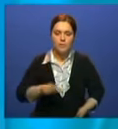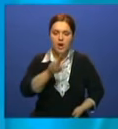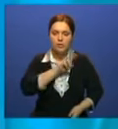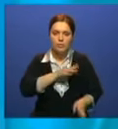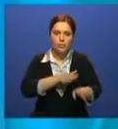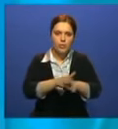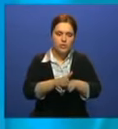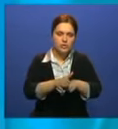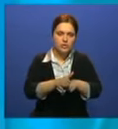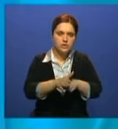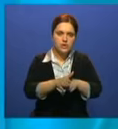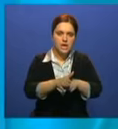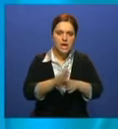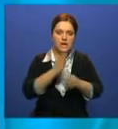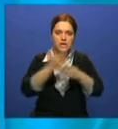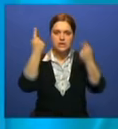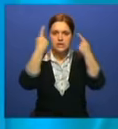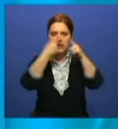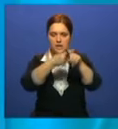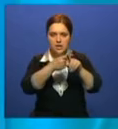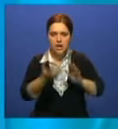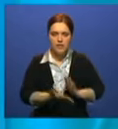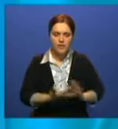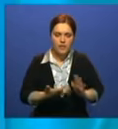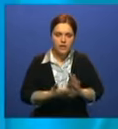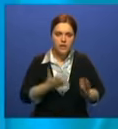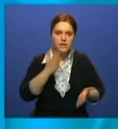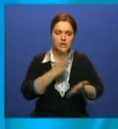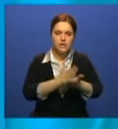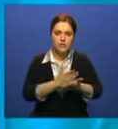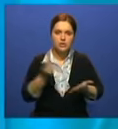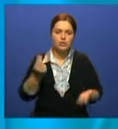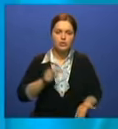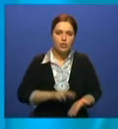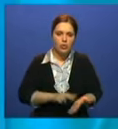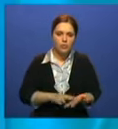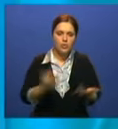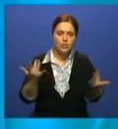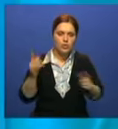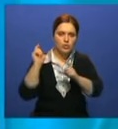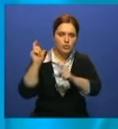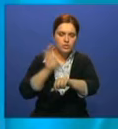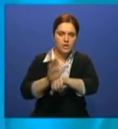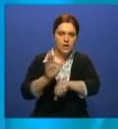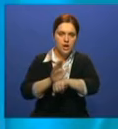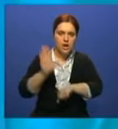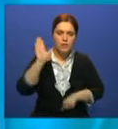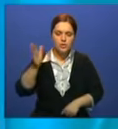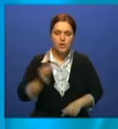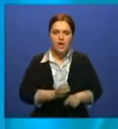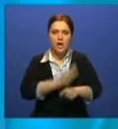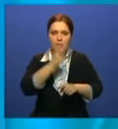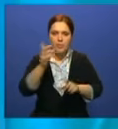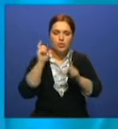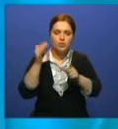сполна. Там есть технические аспекты, есть вопросы унификации тарифов и все вопросы обеспечения